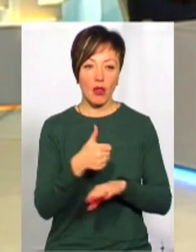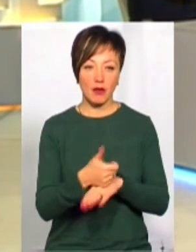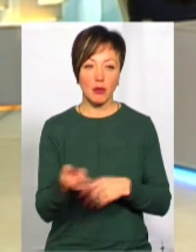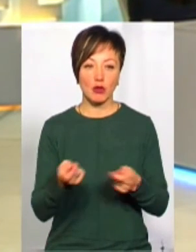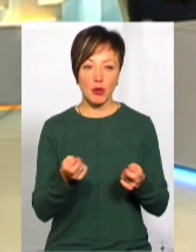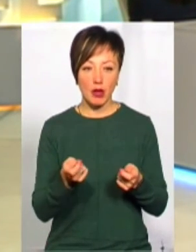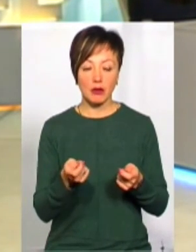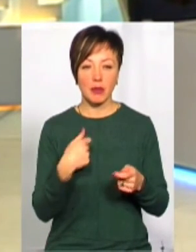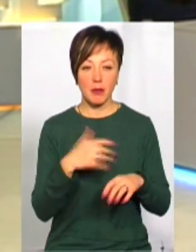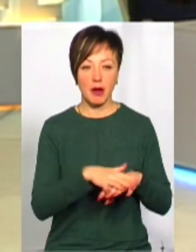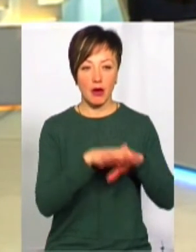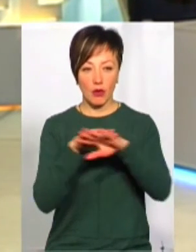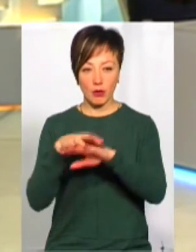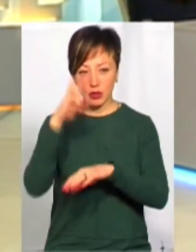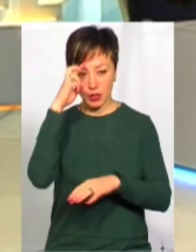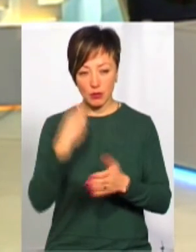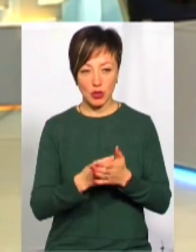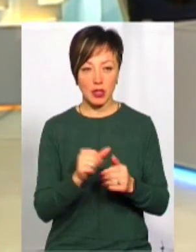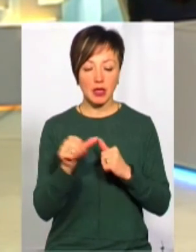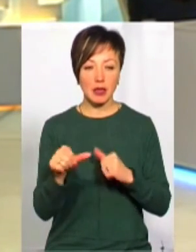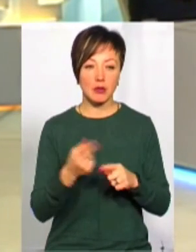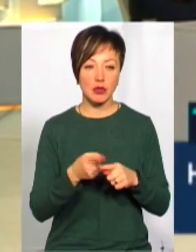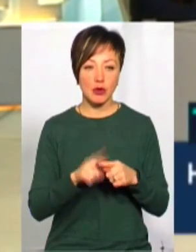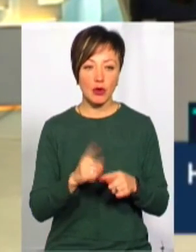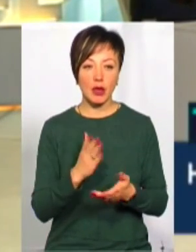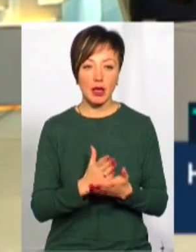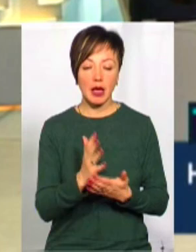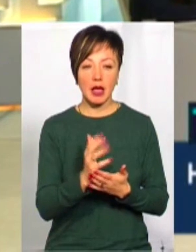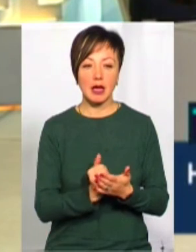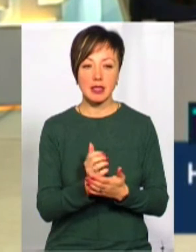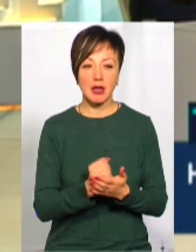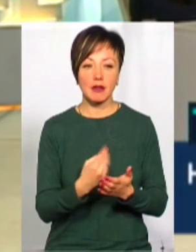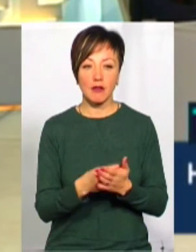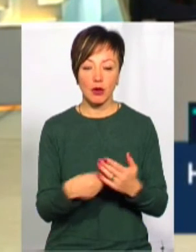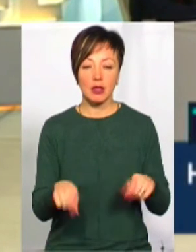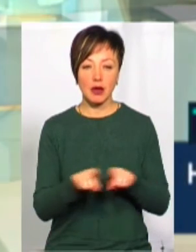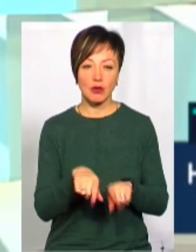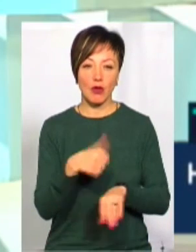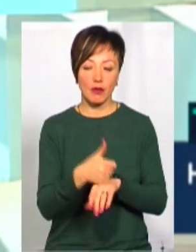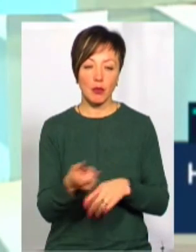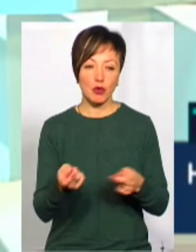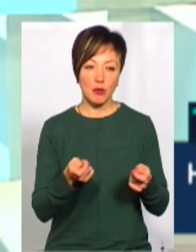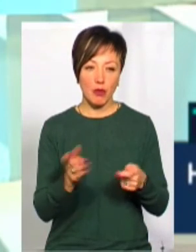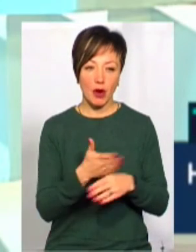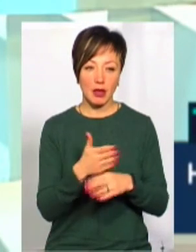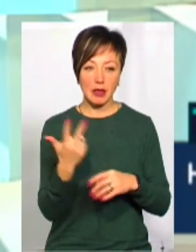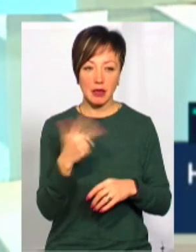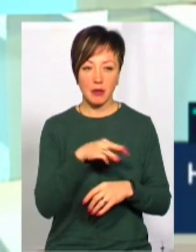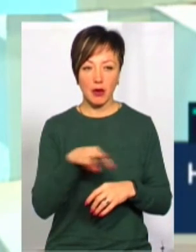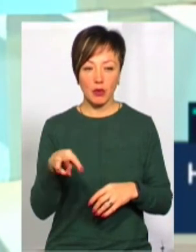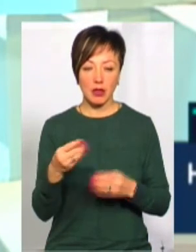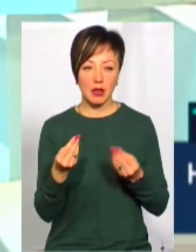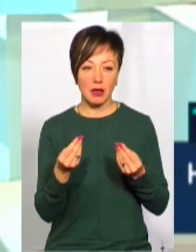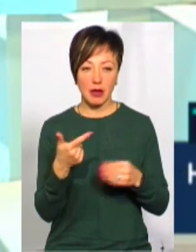розпорядником, тому що ми перераховуємо державний бюджет. Крім цього, є резервний фонд, де ми також є головним розпорядником – 3 мільйона гривень.